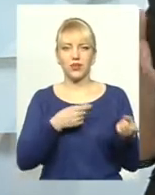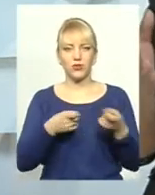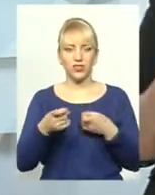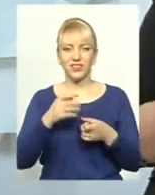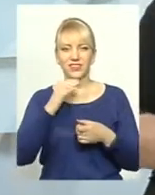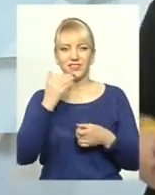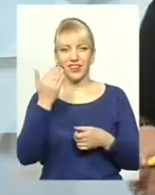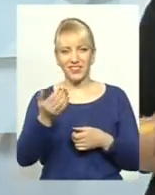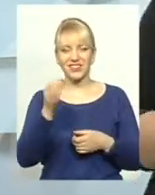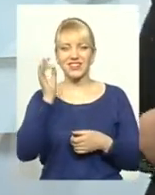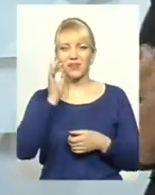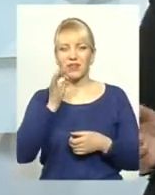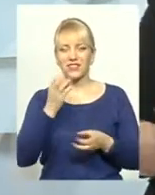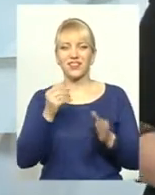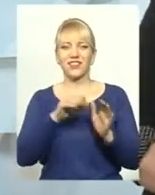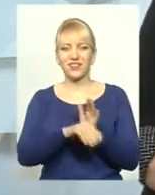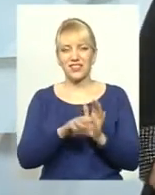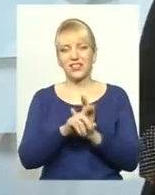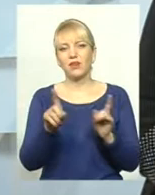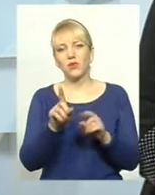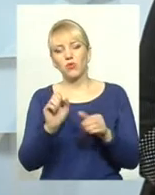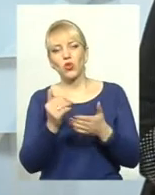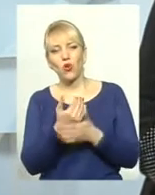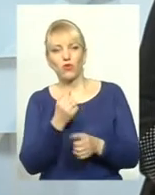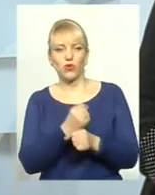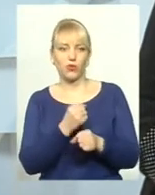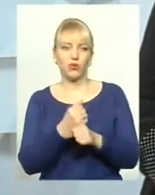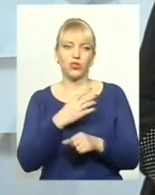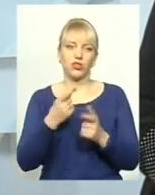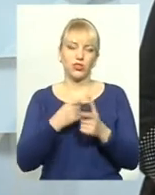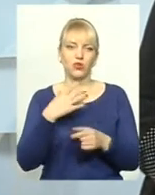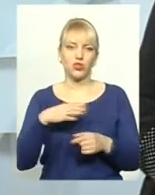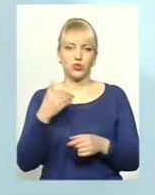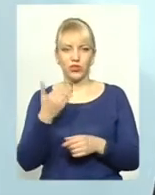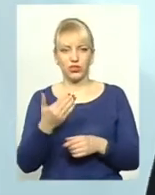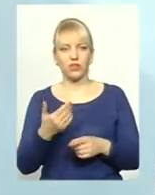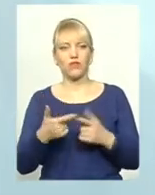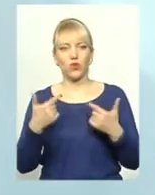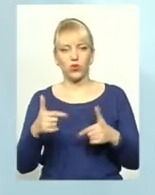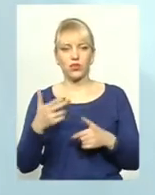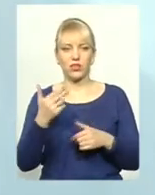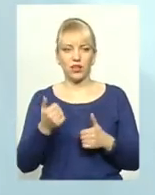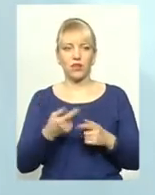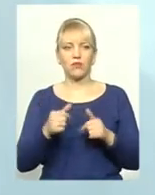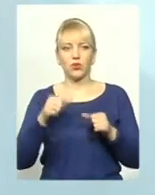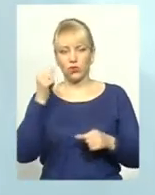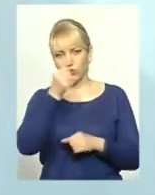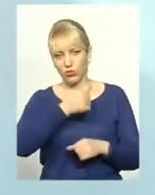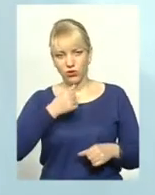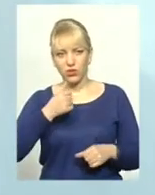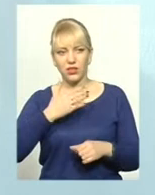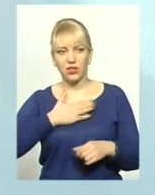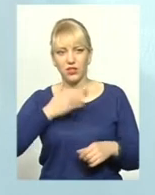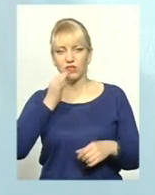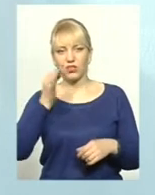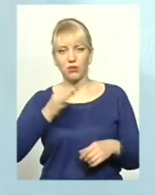ваших німецьких інвесторів до якоїсь ще нової роботи. Чи очікуєте їх в гості? Ну, так. Минулого року наші